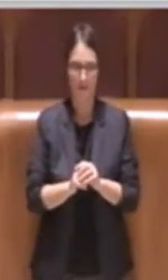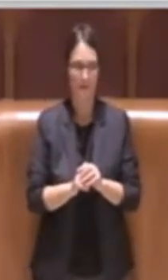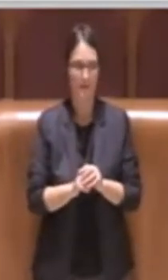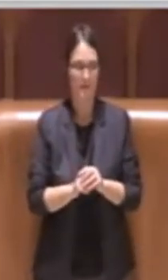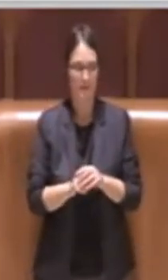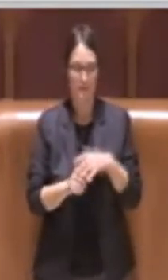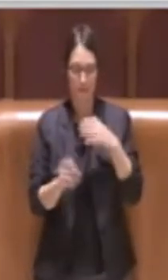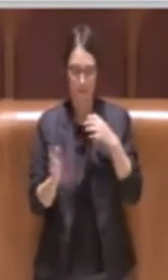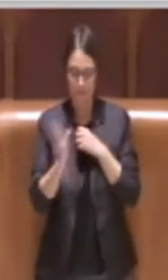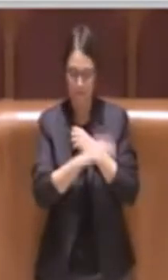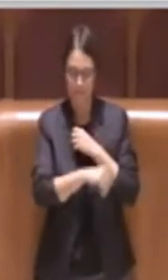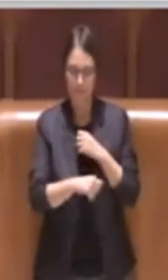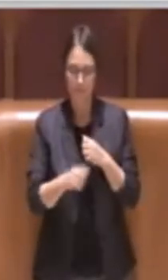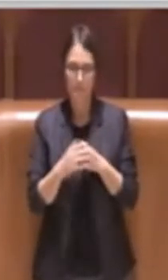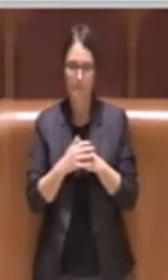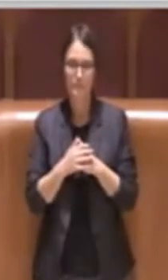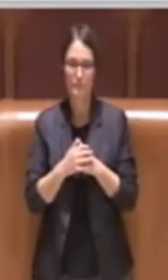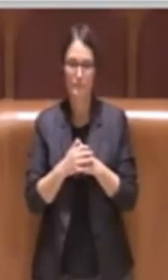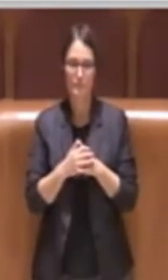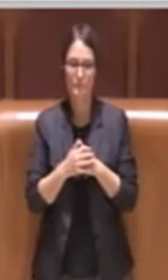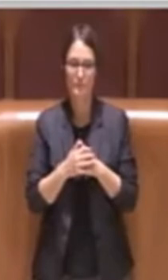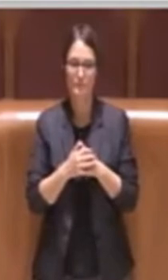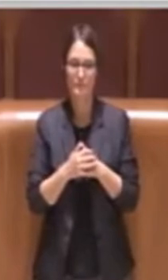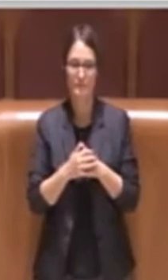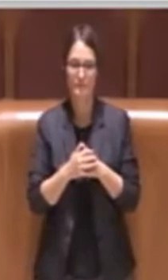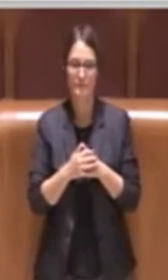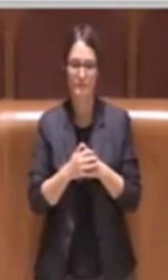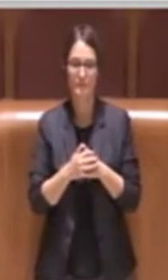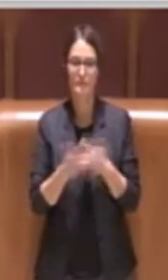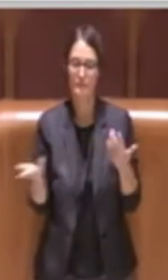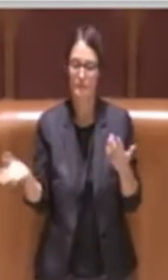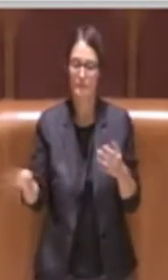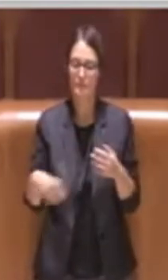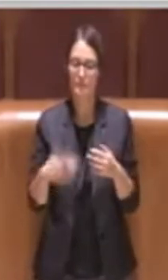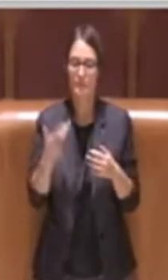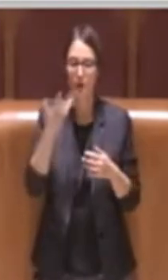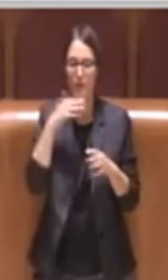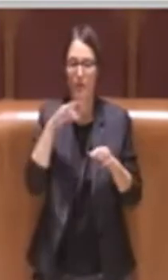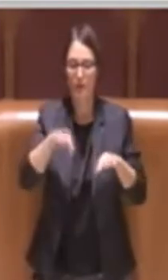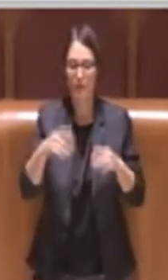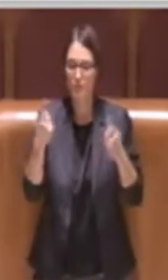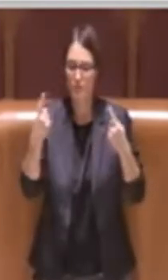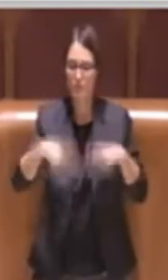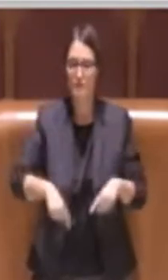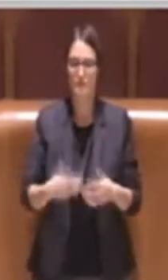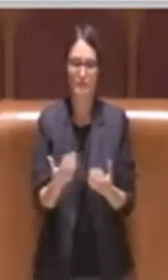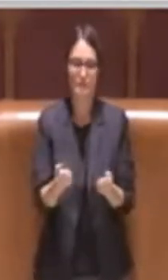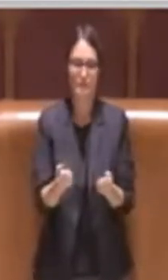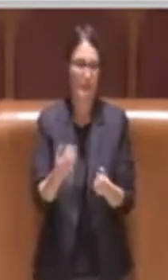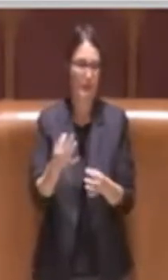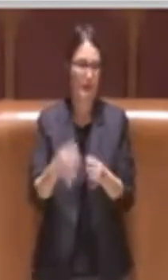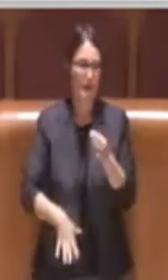auspichiamo che questo indirizzo possa essere messo in atto nel più breve tempo possibile. Grazie Presidente.